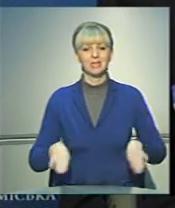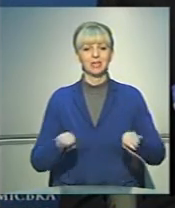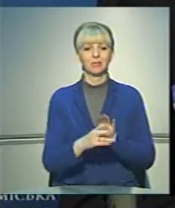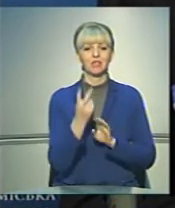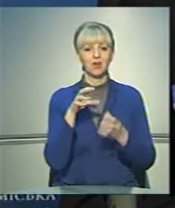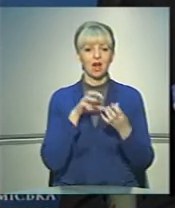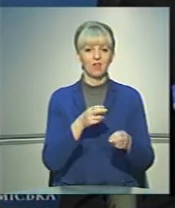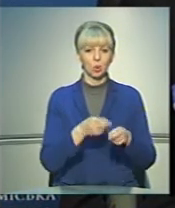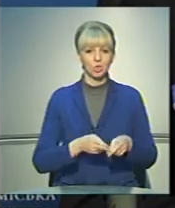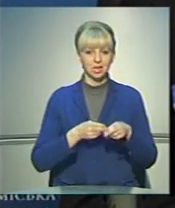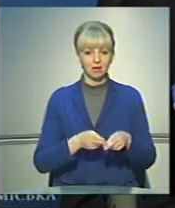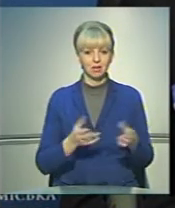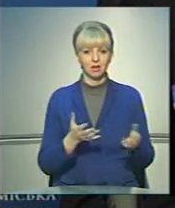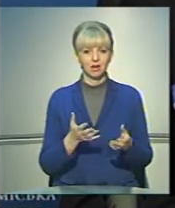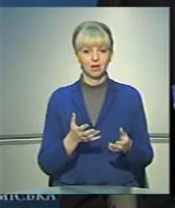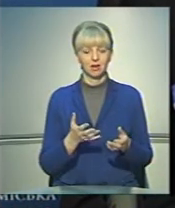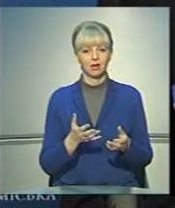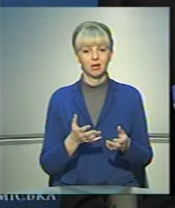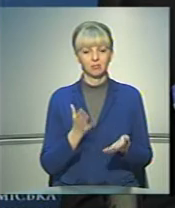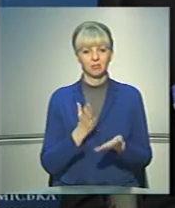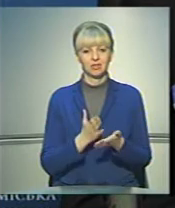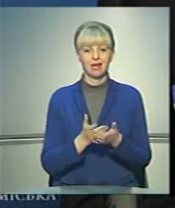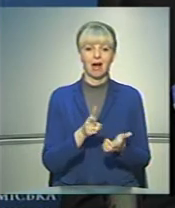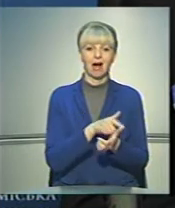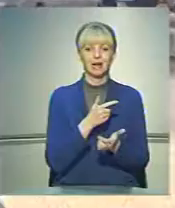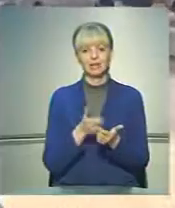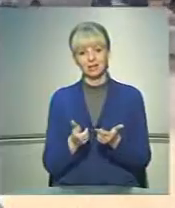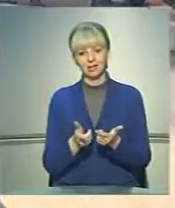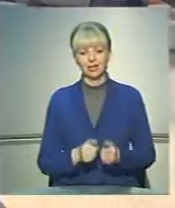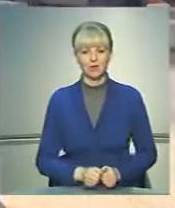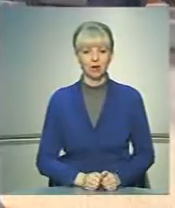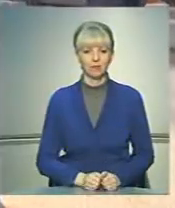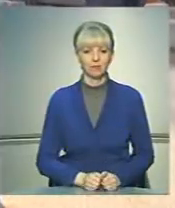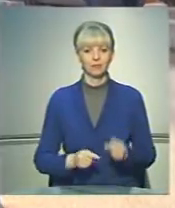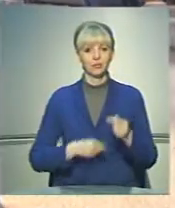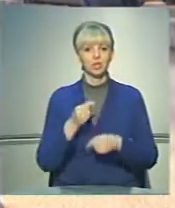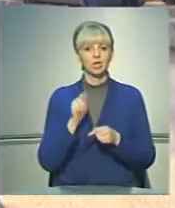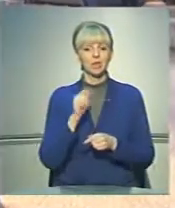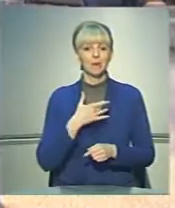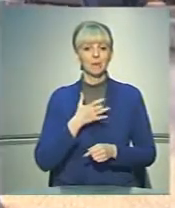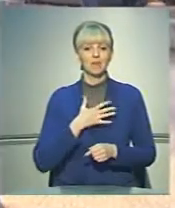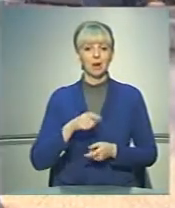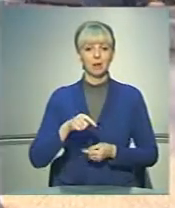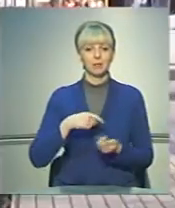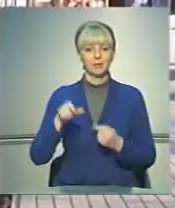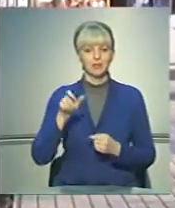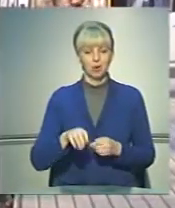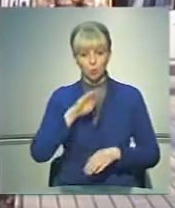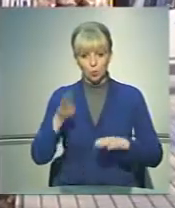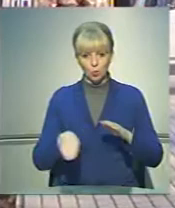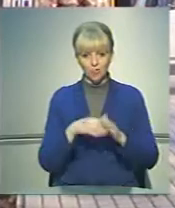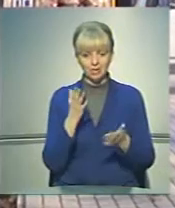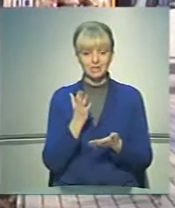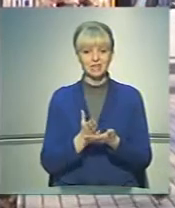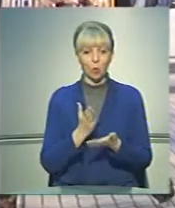двох автостанцій, у яких є альтернатива. Через те, що приватний підприємець, у підпорядкуванні